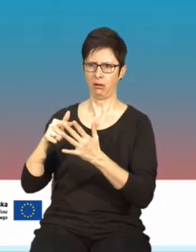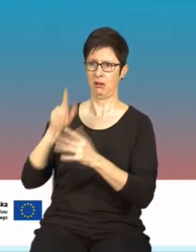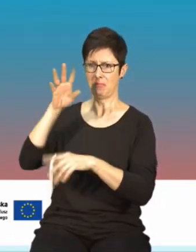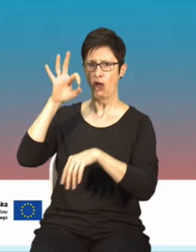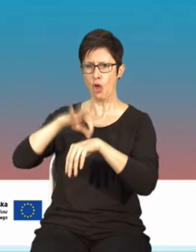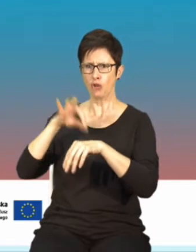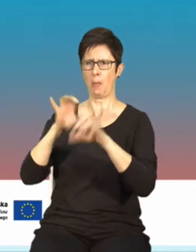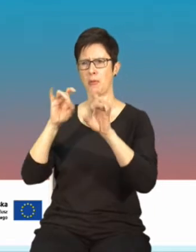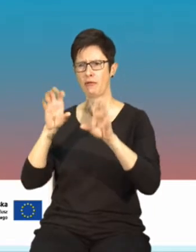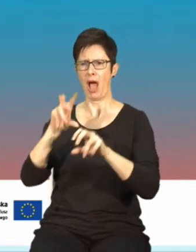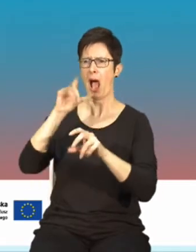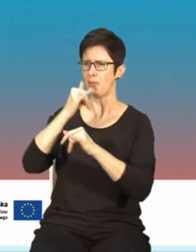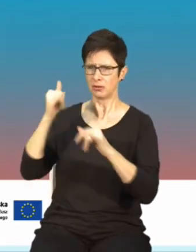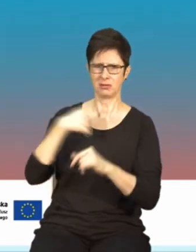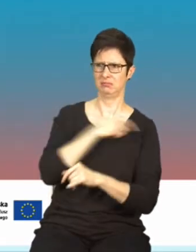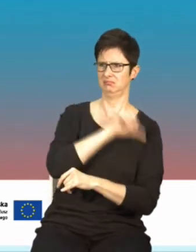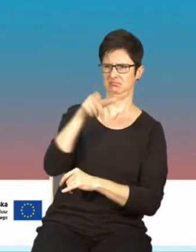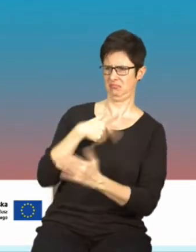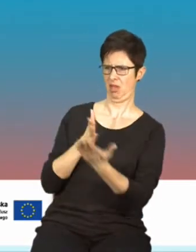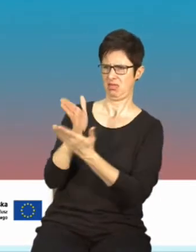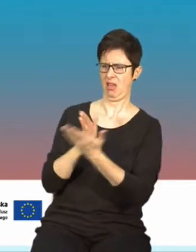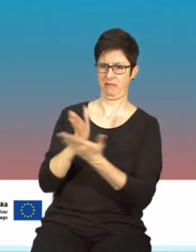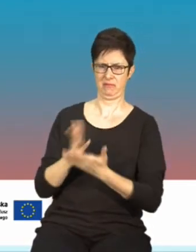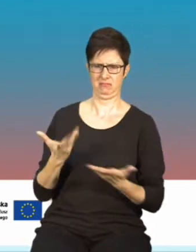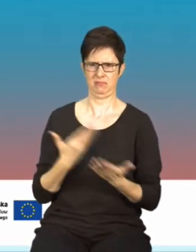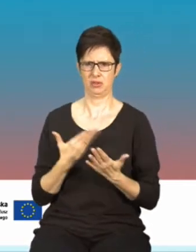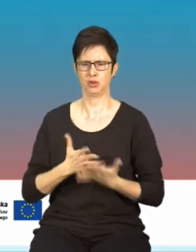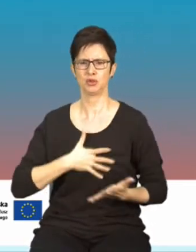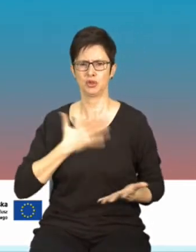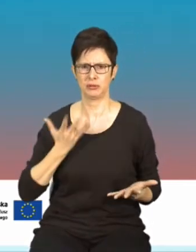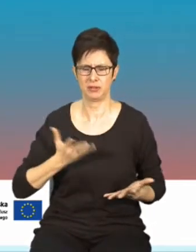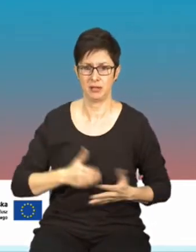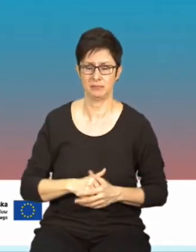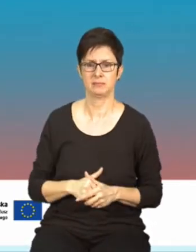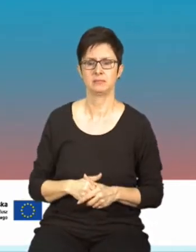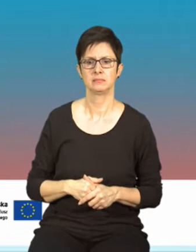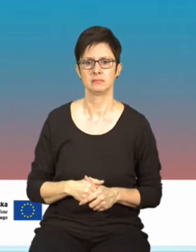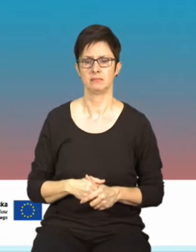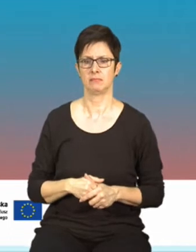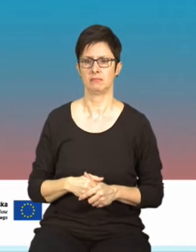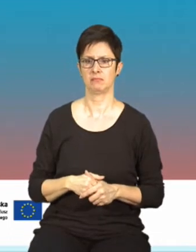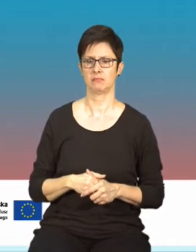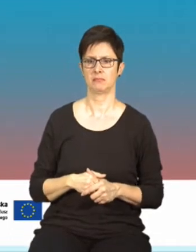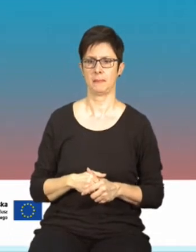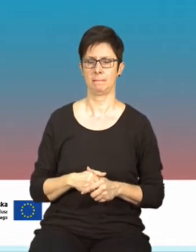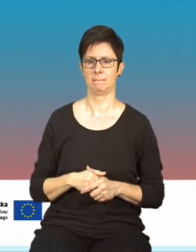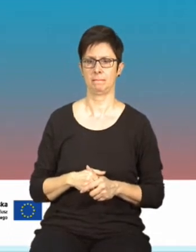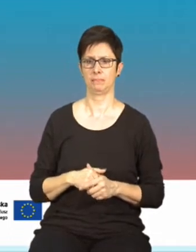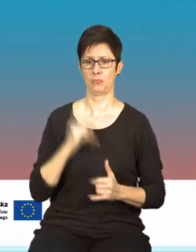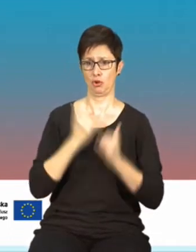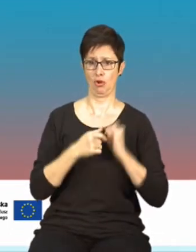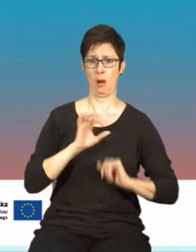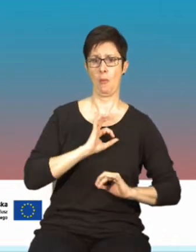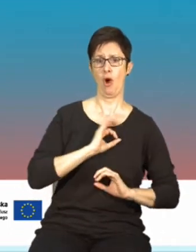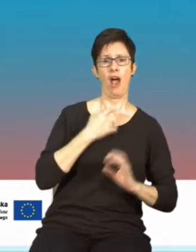przeciwne opinie na temat pól elektromagnetycznych, to jest okej. Każdy jest traktowany jako profesor, doktor